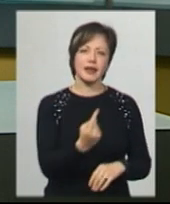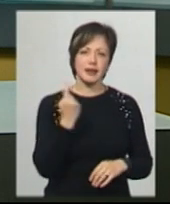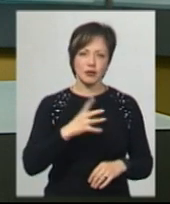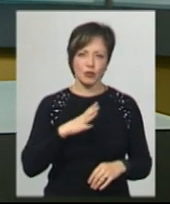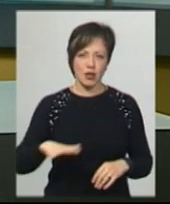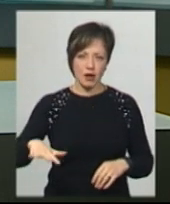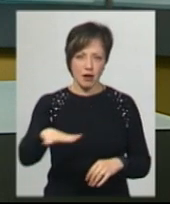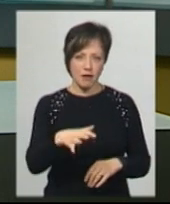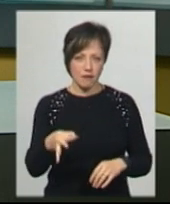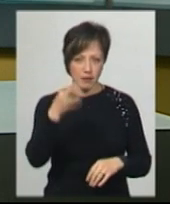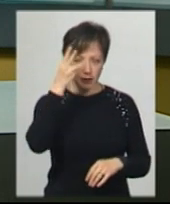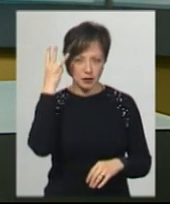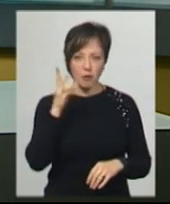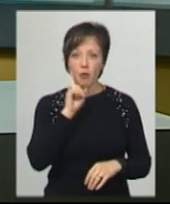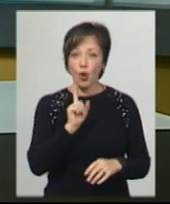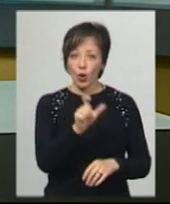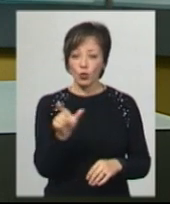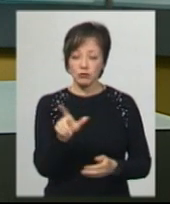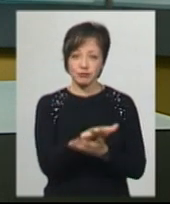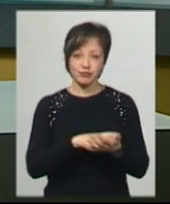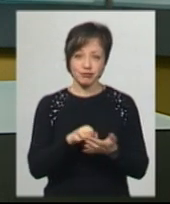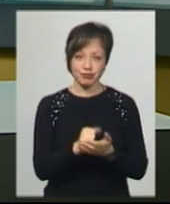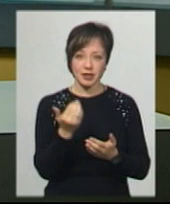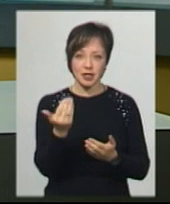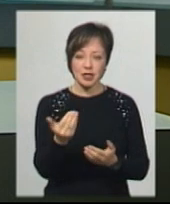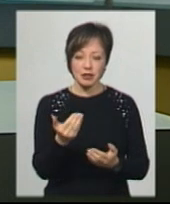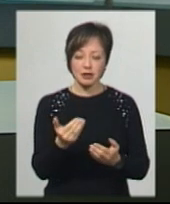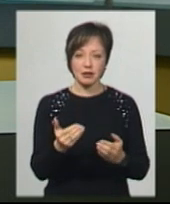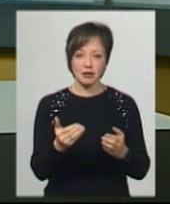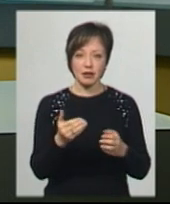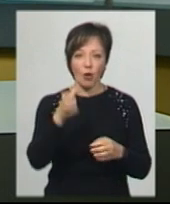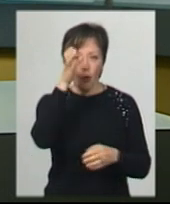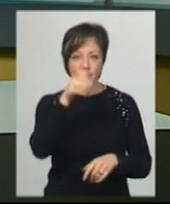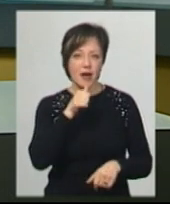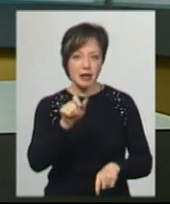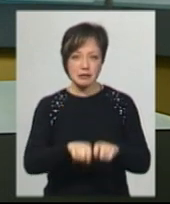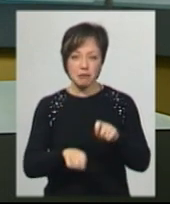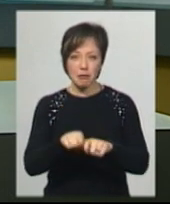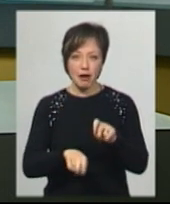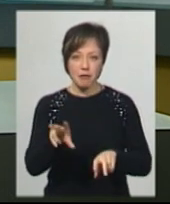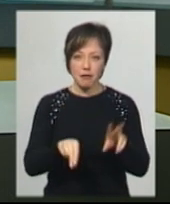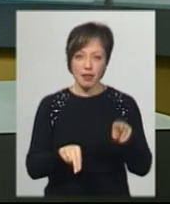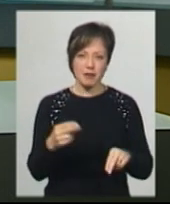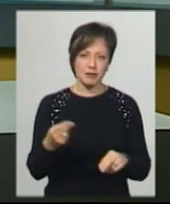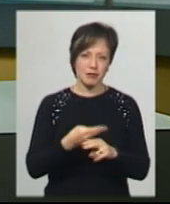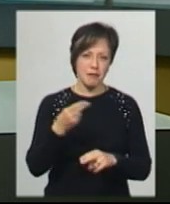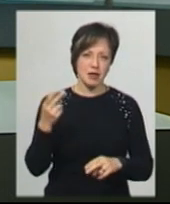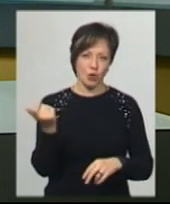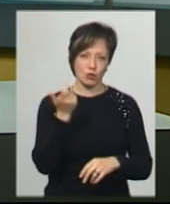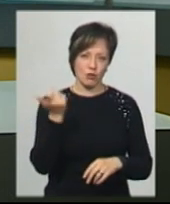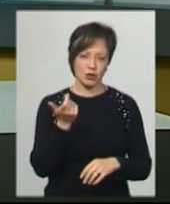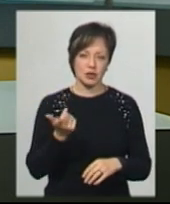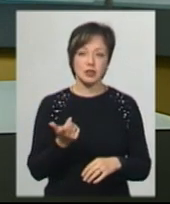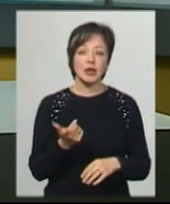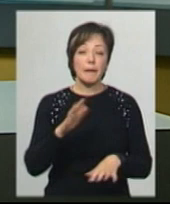Хмельницької області. Доки люди не почали руйнувати їхній генофонд науковими експериментами та безгосподарністю, каже пасічник.